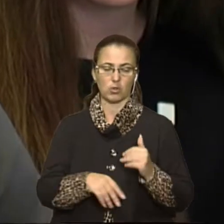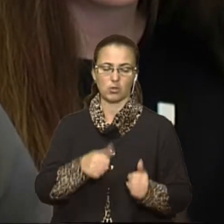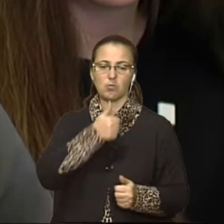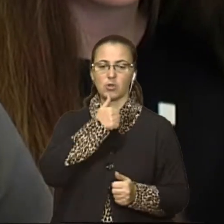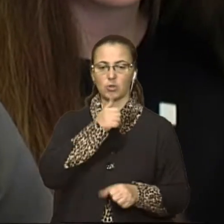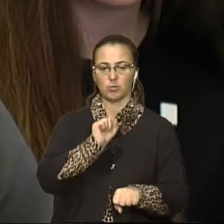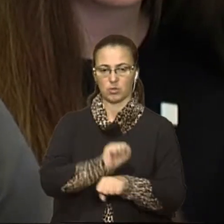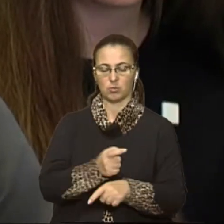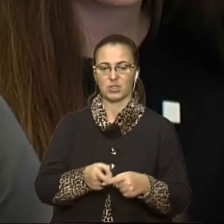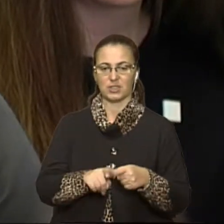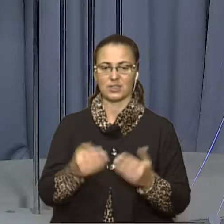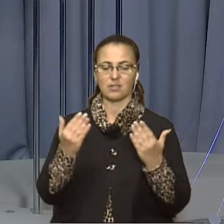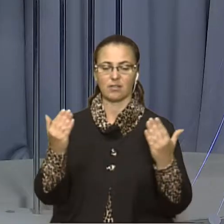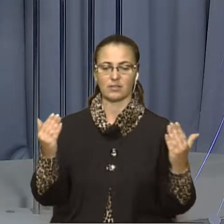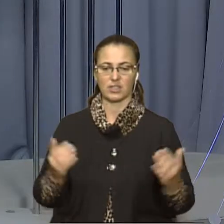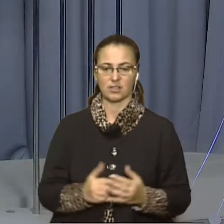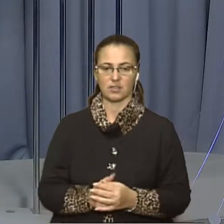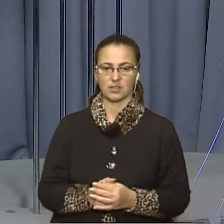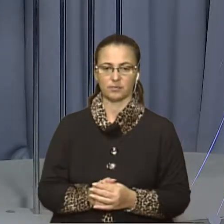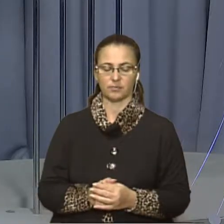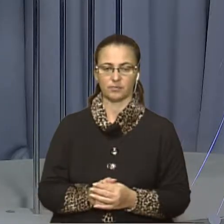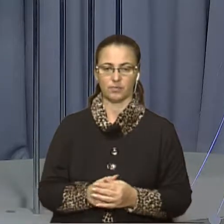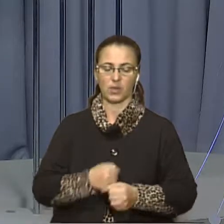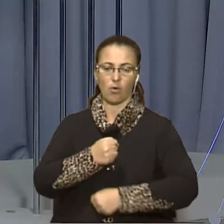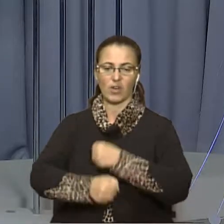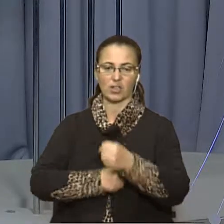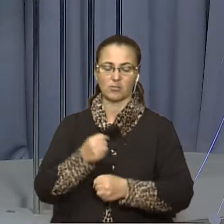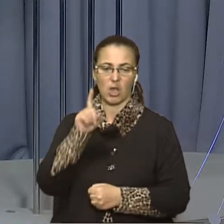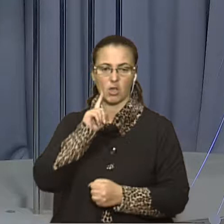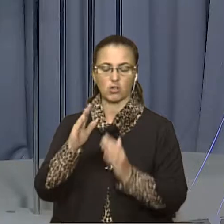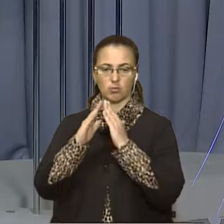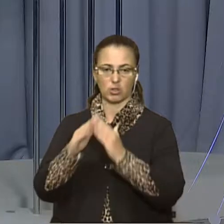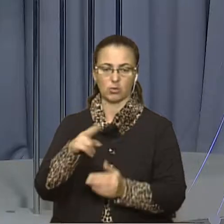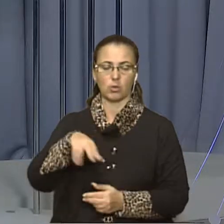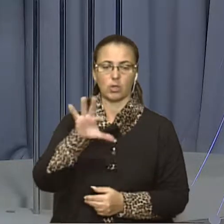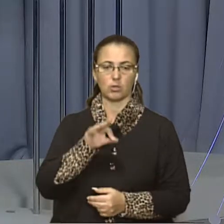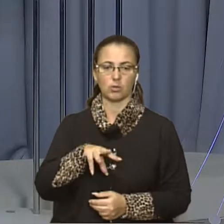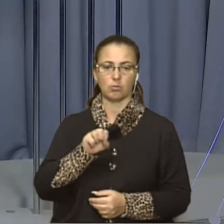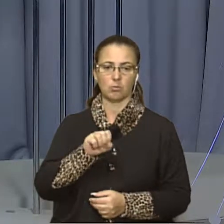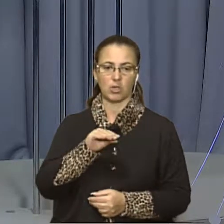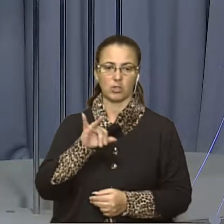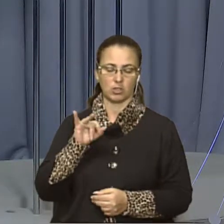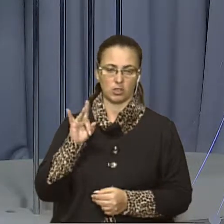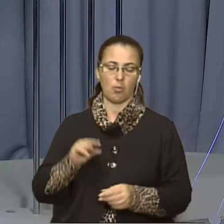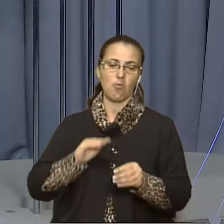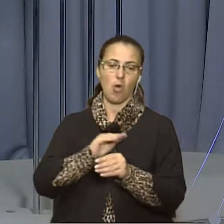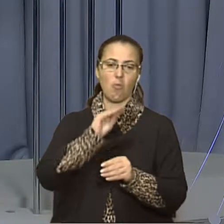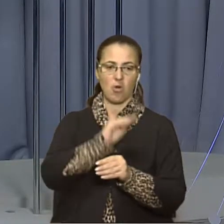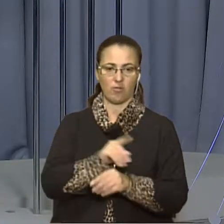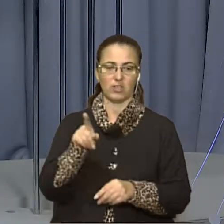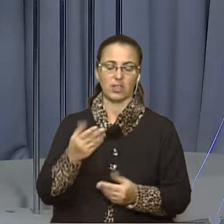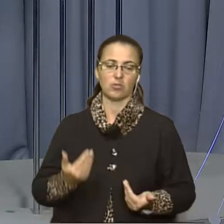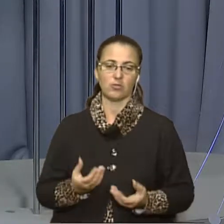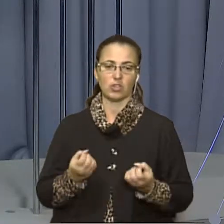зупинитися на тій виставці. У ведмежому притулку до Мажир, що біля Львова, поповнення. Тепер там живуть ще